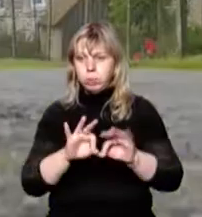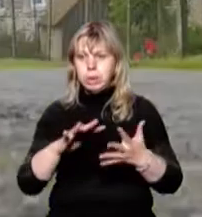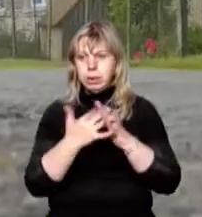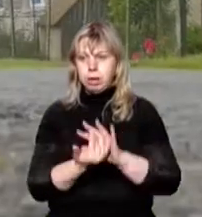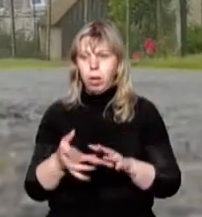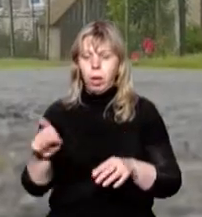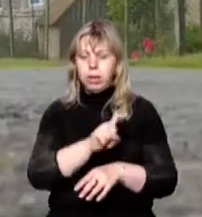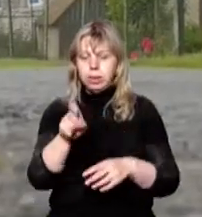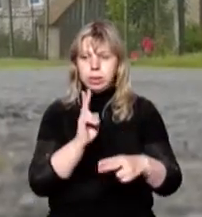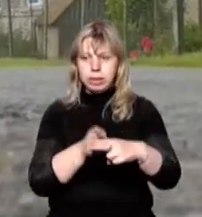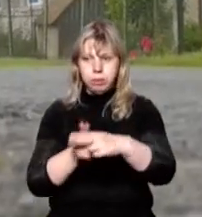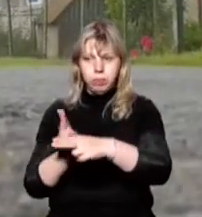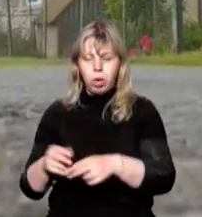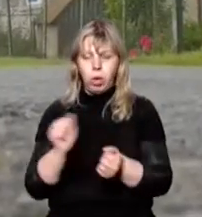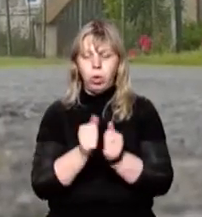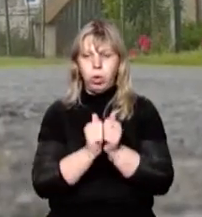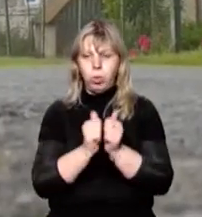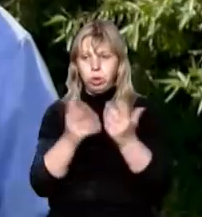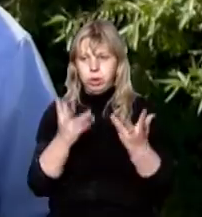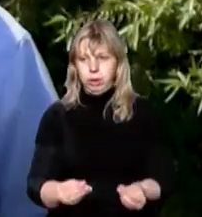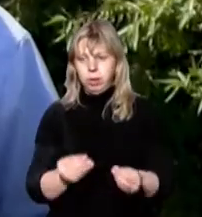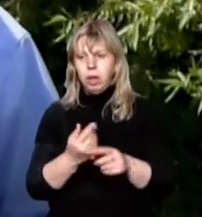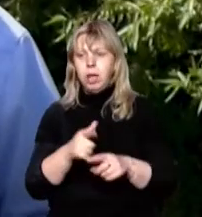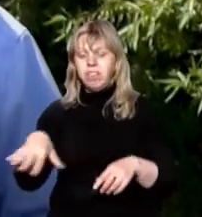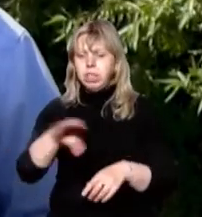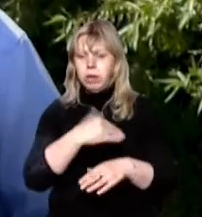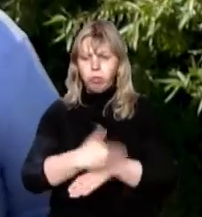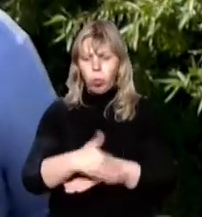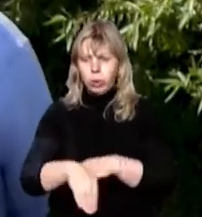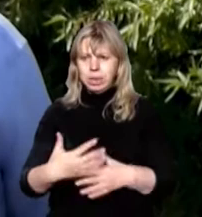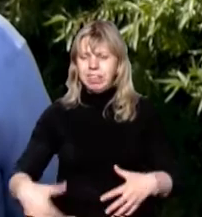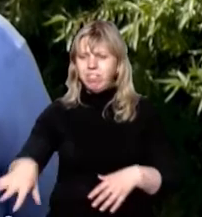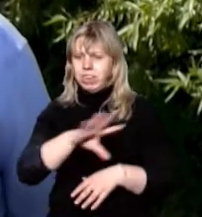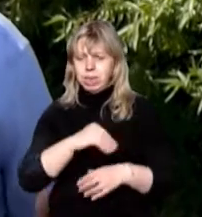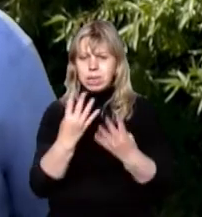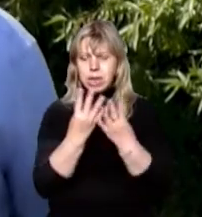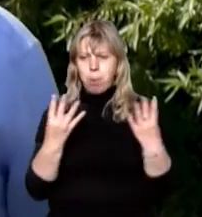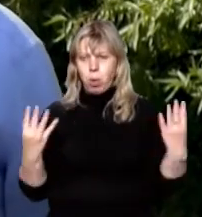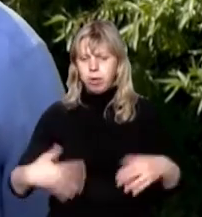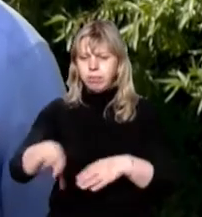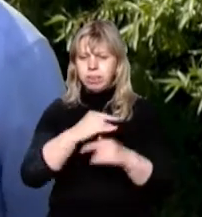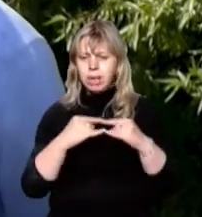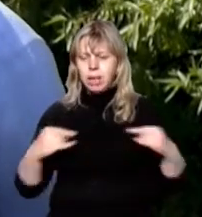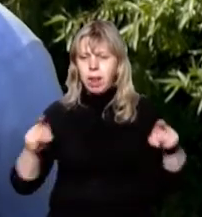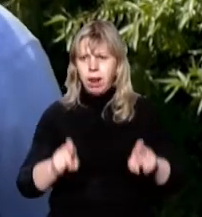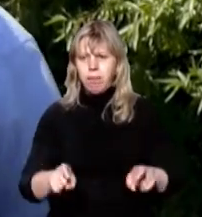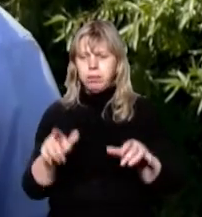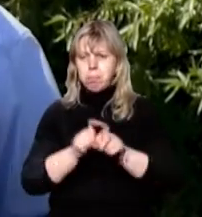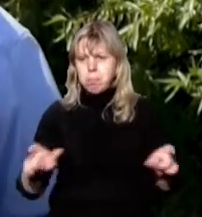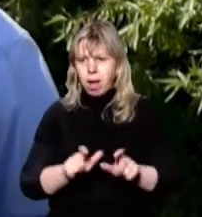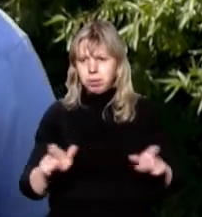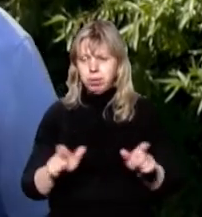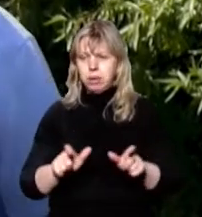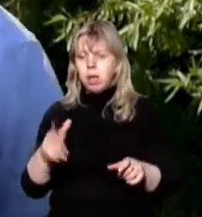що село продезінфікували і робитимуть це щодня. Всі вулиці, всі забори, всі лавиці, магазини.